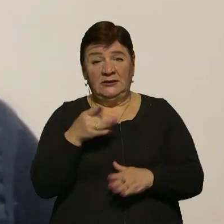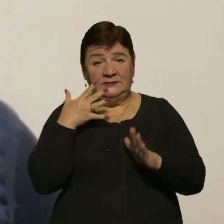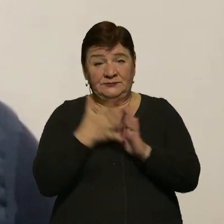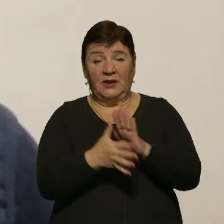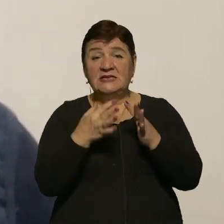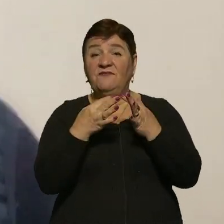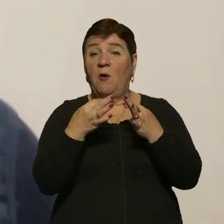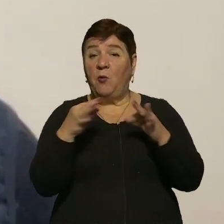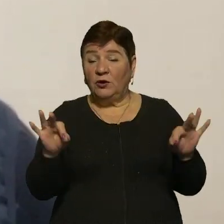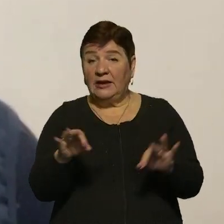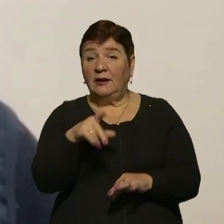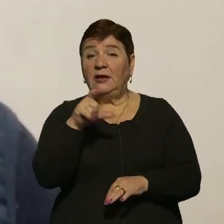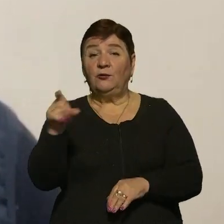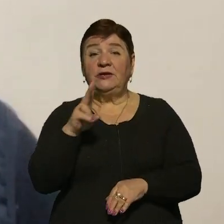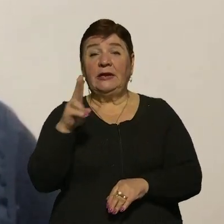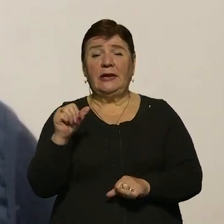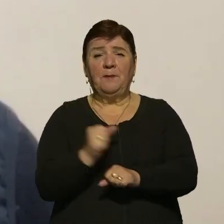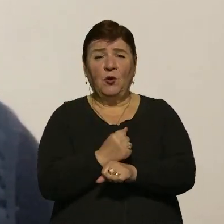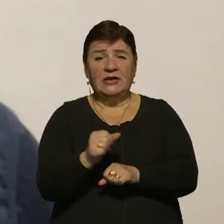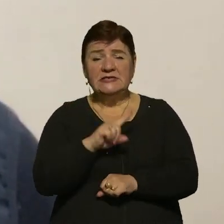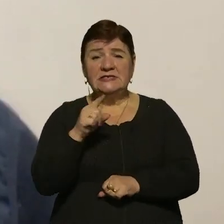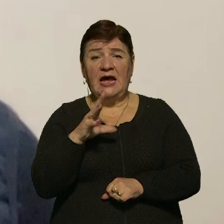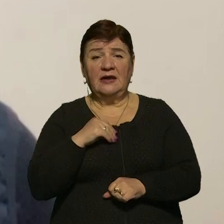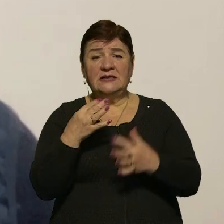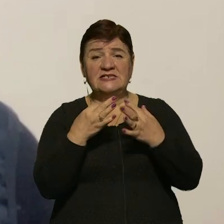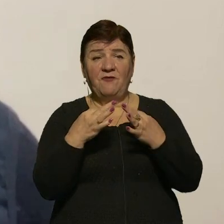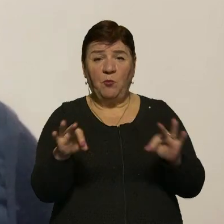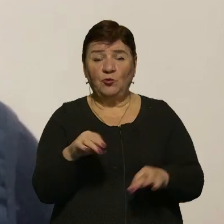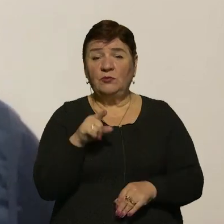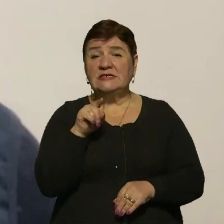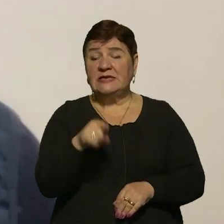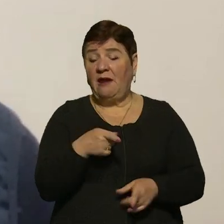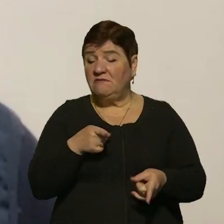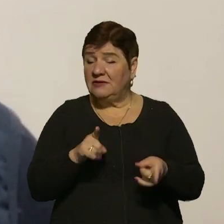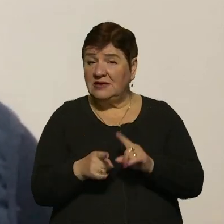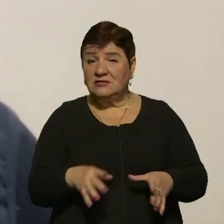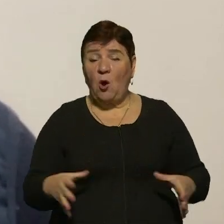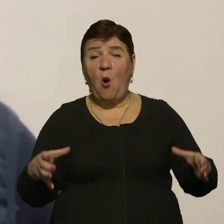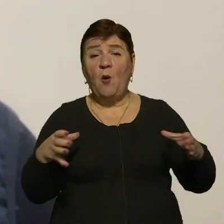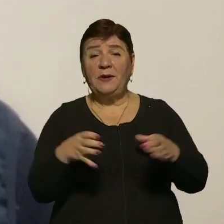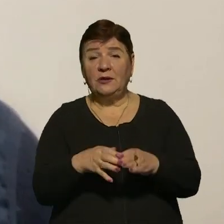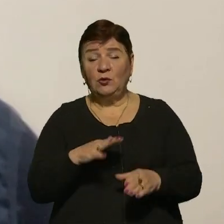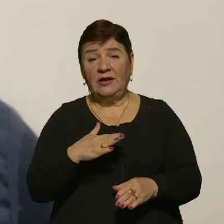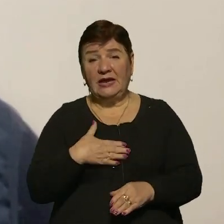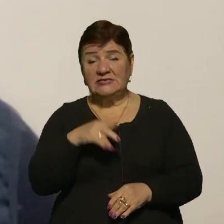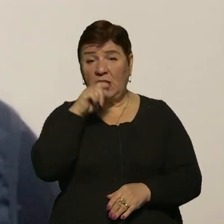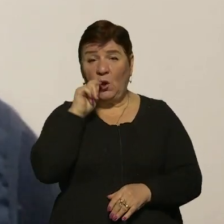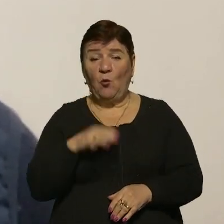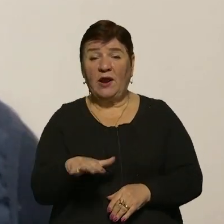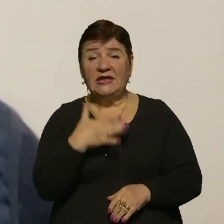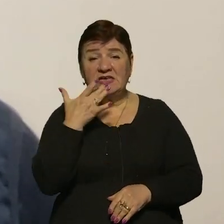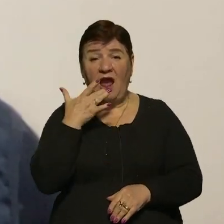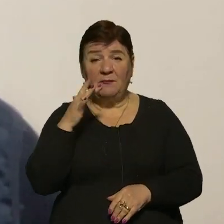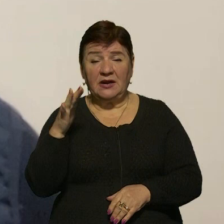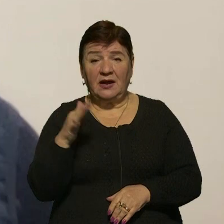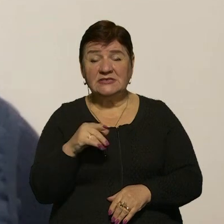свобода, і люди, які борються за свою свободу. Ну, оце, це те, що дійсно об'єднує нас і українців, українців і американців,